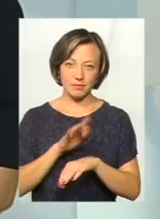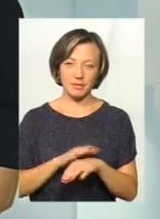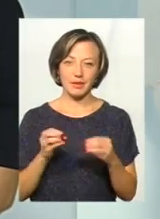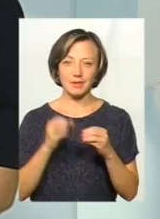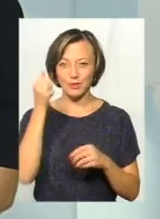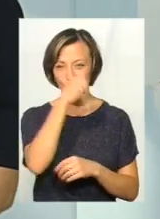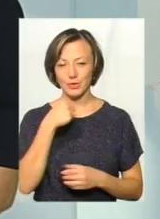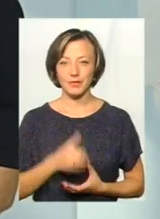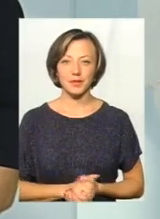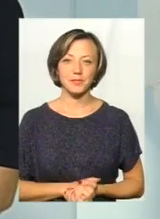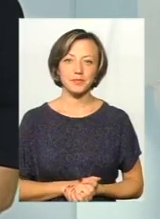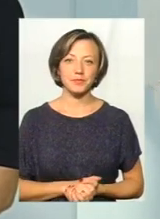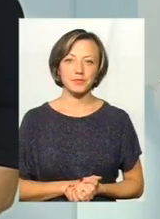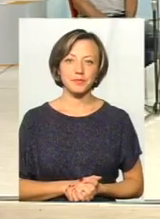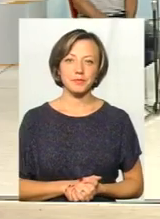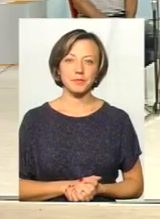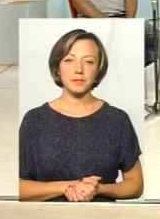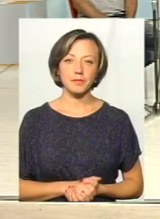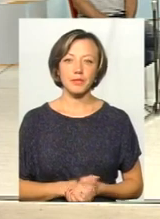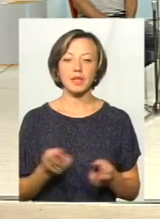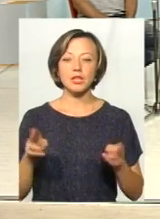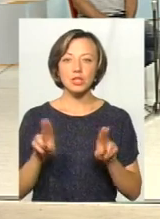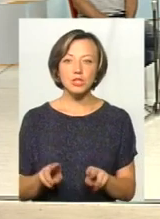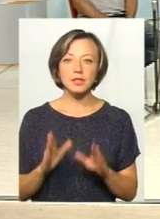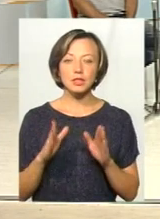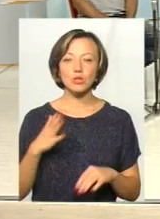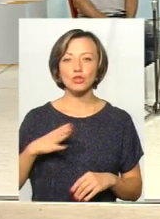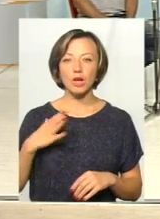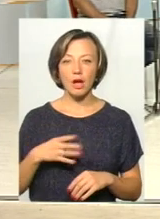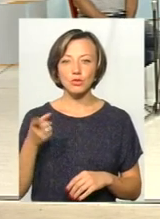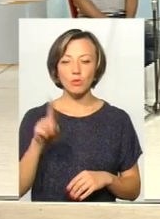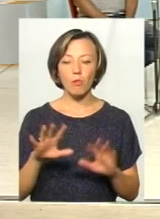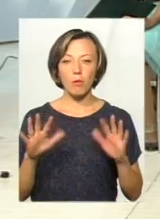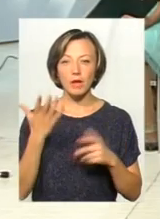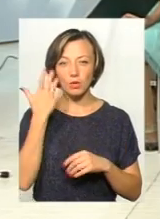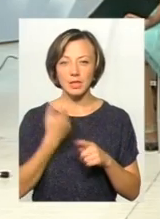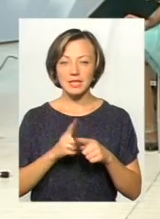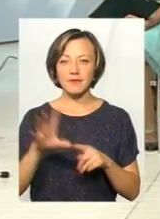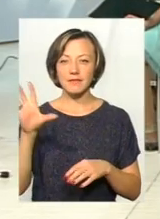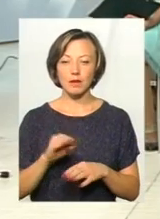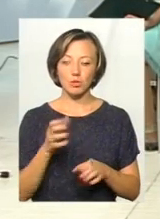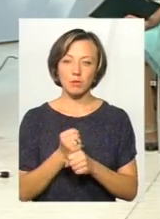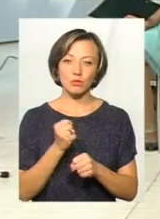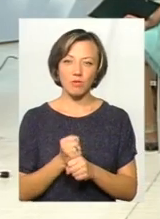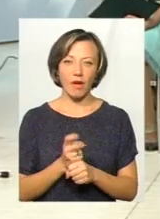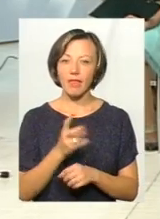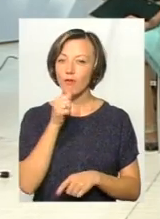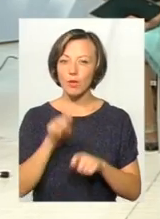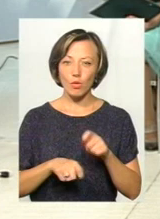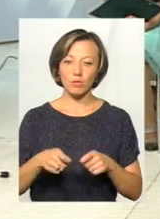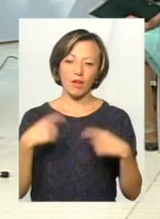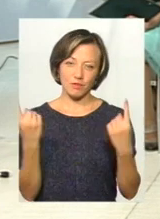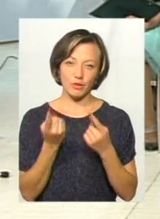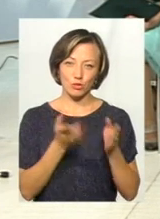10 років, чи 15, чи 20. Тобто, залишилося лише дочекатися того моменту, коли це все буде працювати не в пілотному, а в